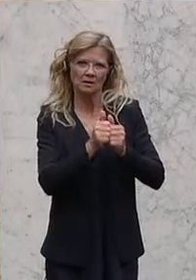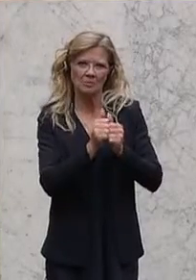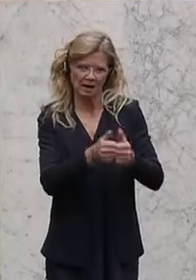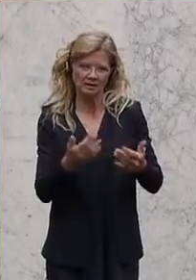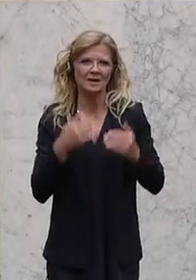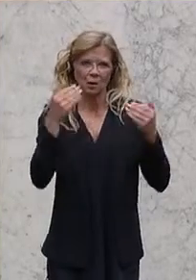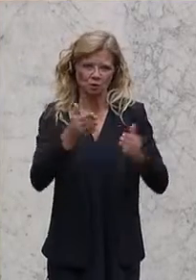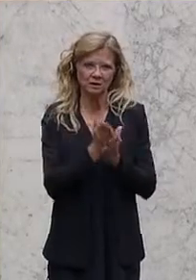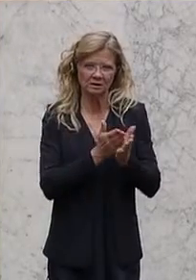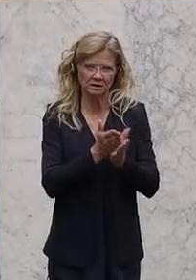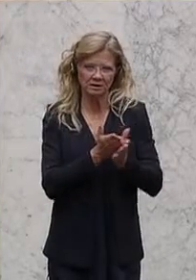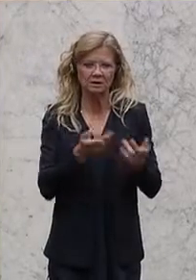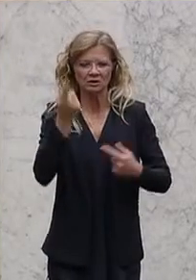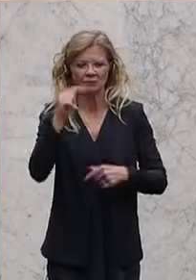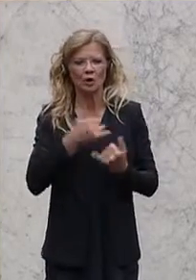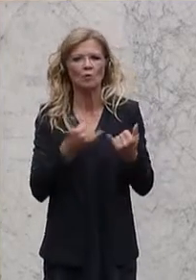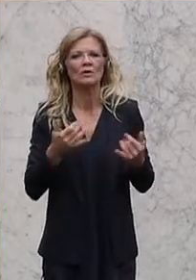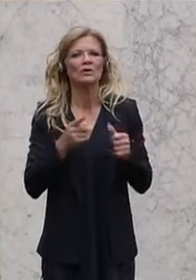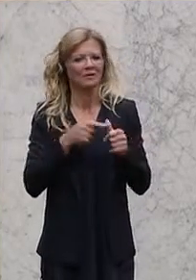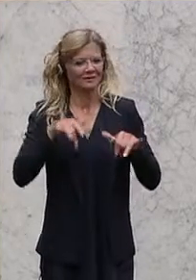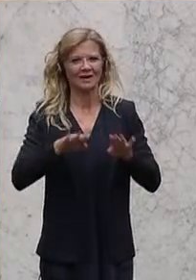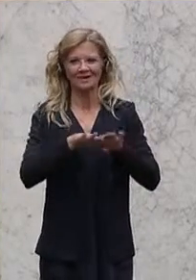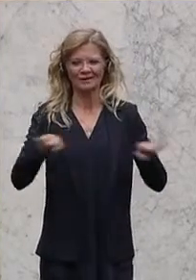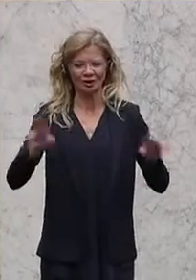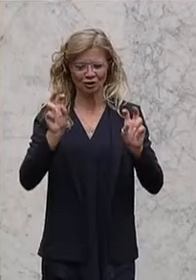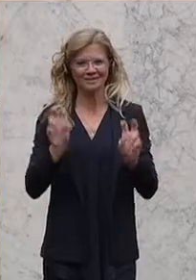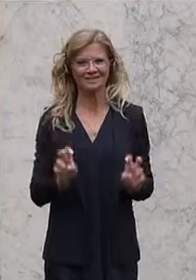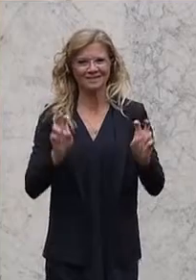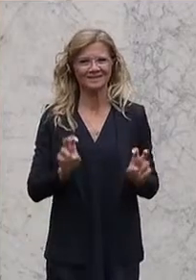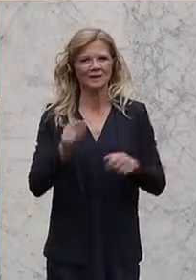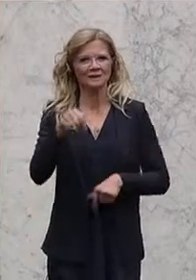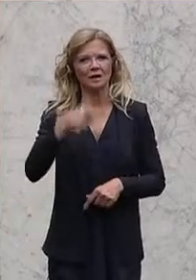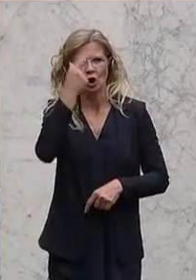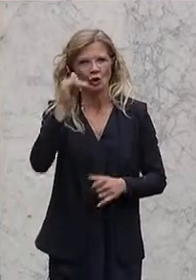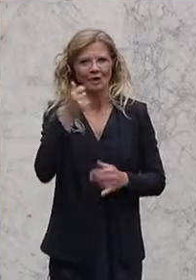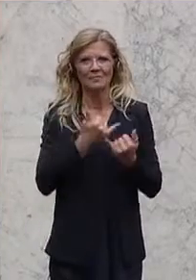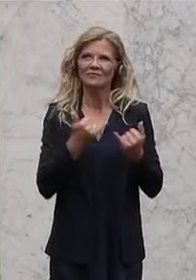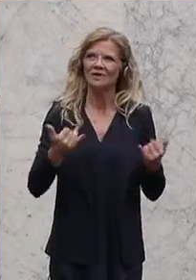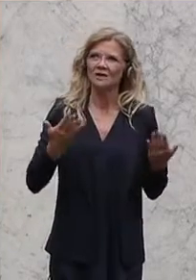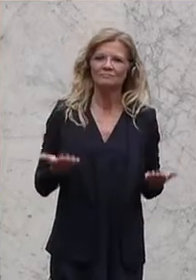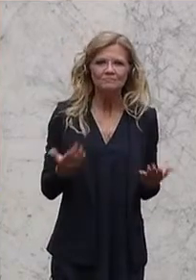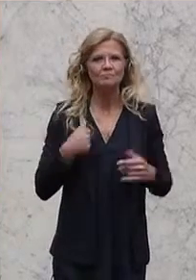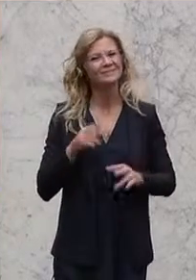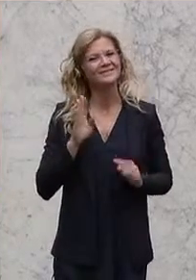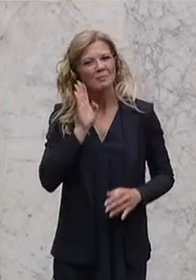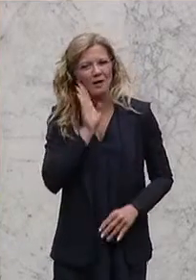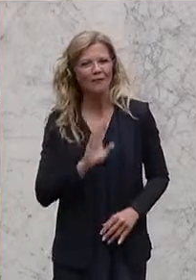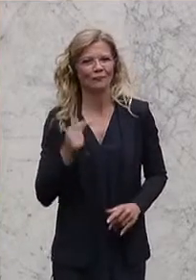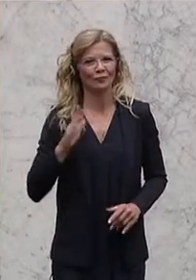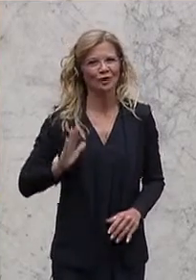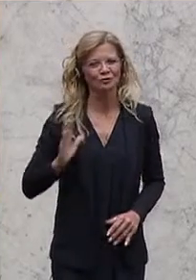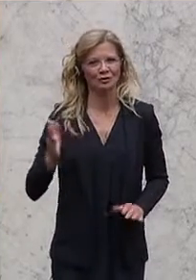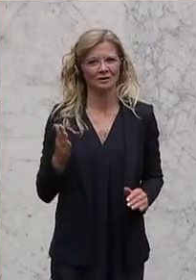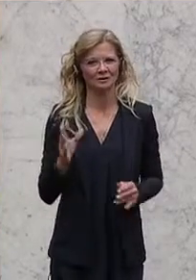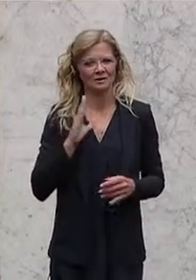beim Gericht sind die Menschen immer sehr zahm und da stellt sich die Situation dann anders dar, wie sie wirklich vor Ort